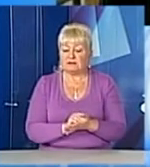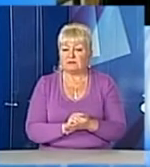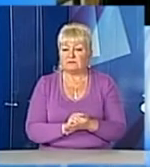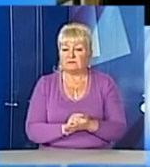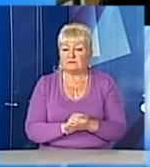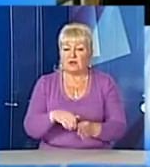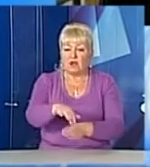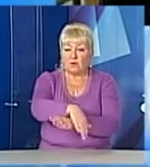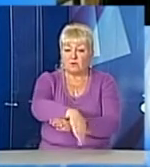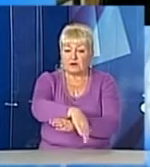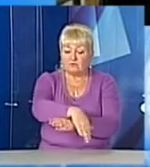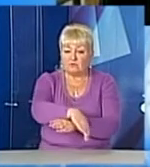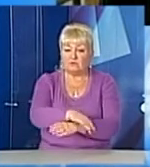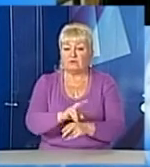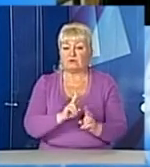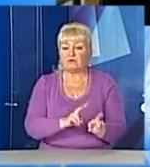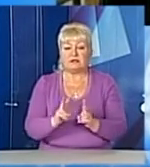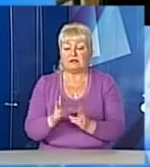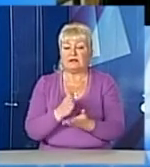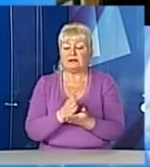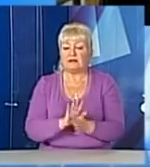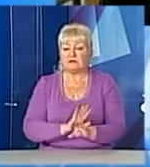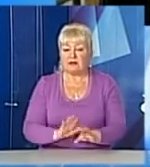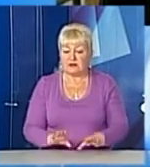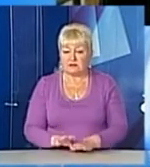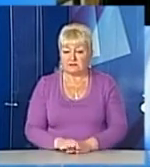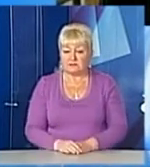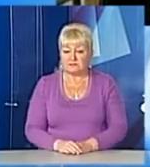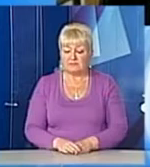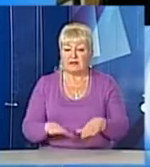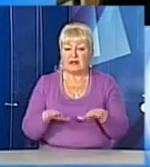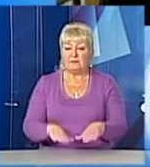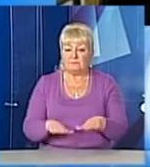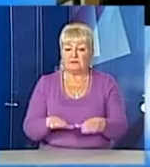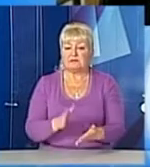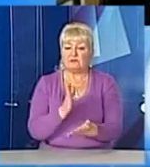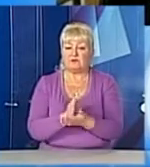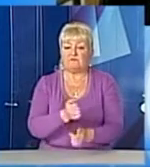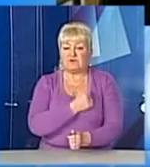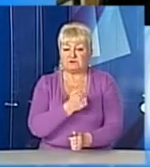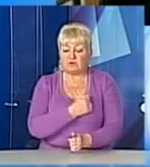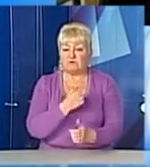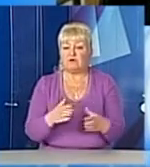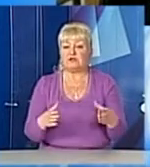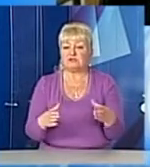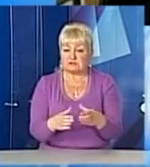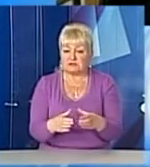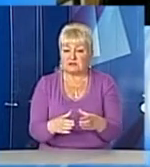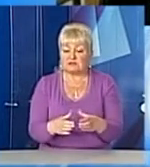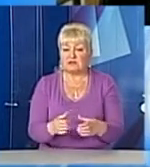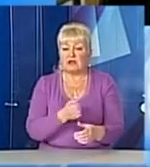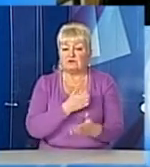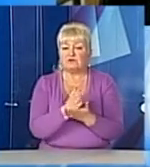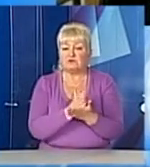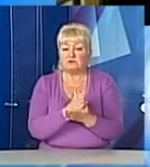провулку Крива Липа, яке не є місцем розташування військової частини, військова